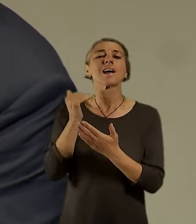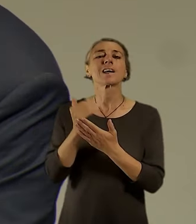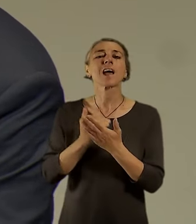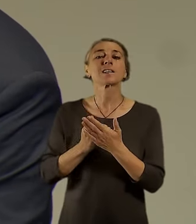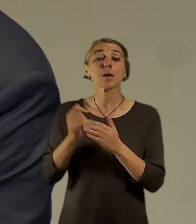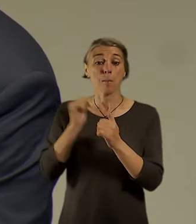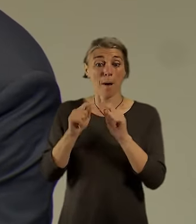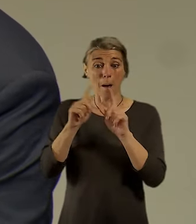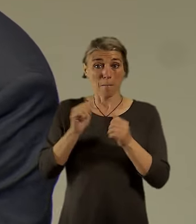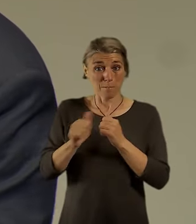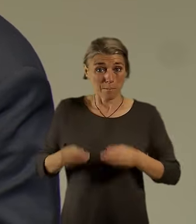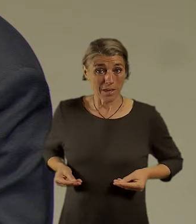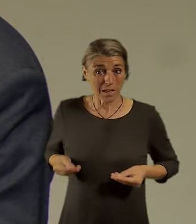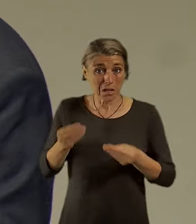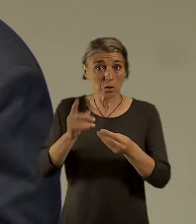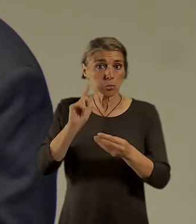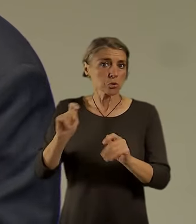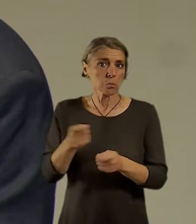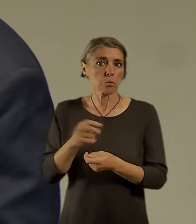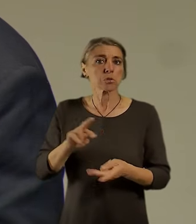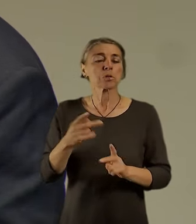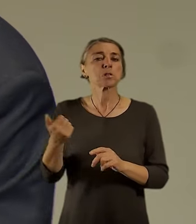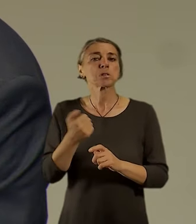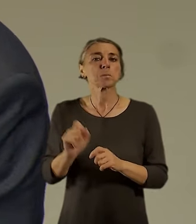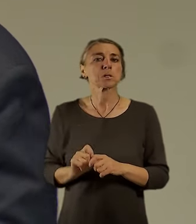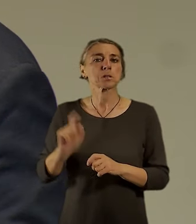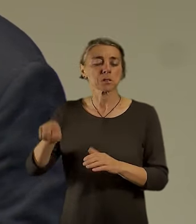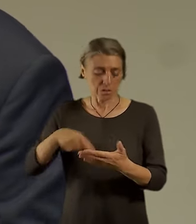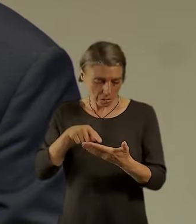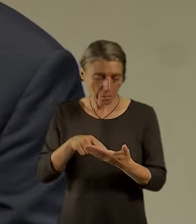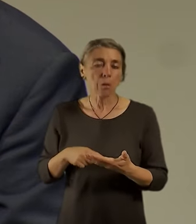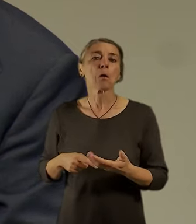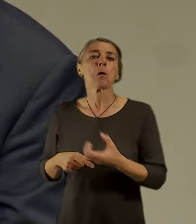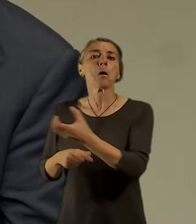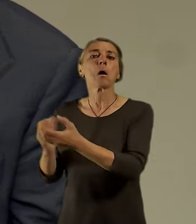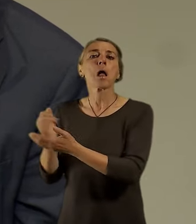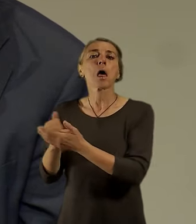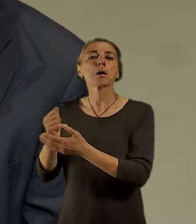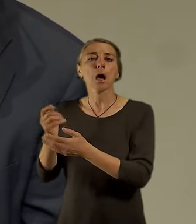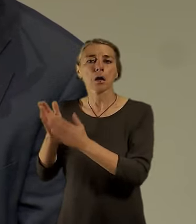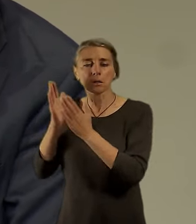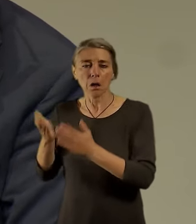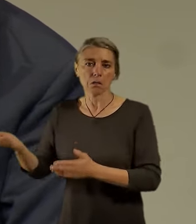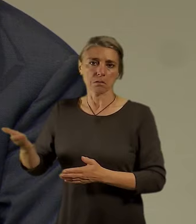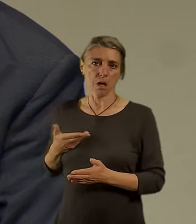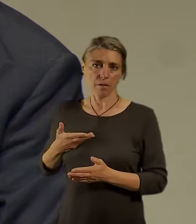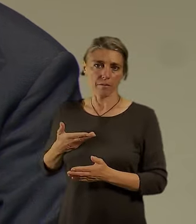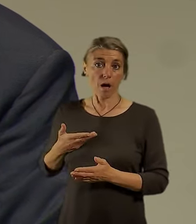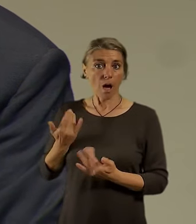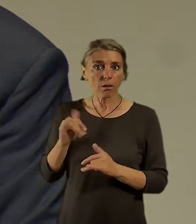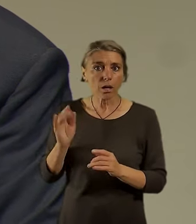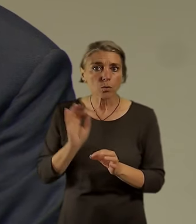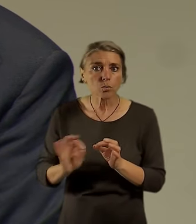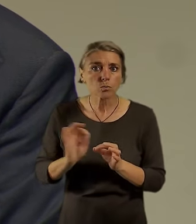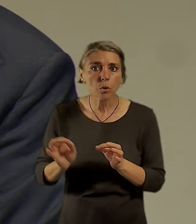věc, která ušetřila jako mě možná už od té doby možná 18 hodin čekání jako v